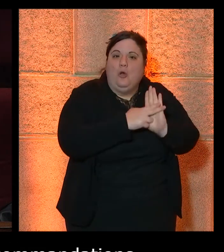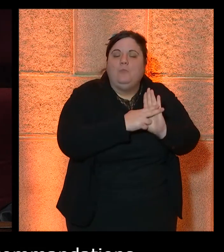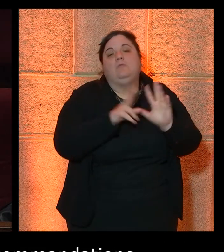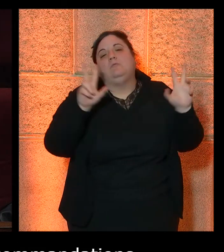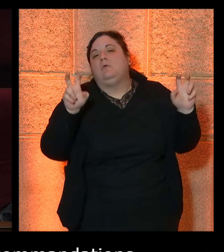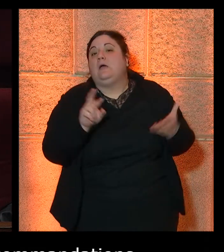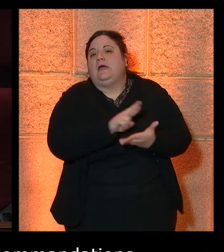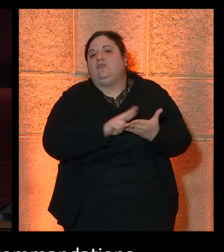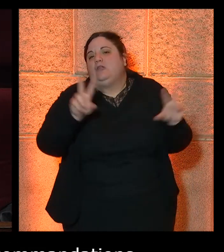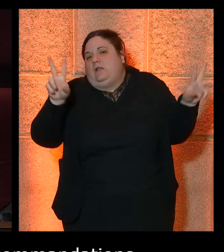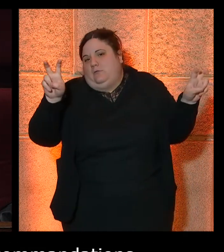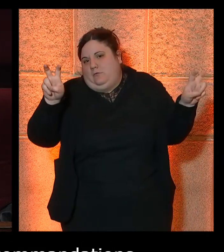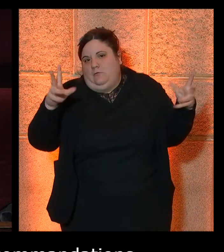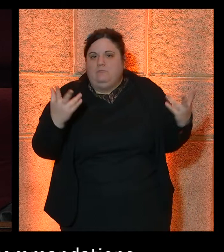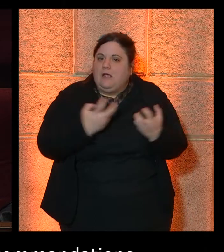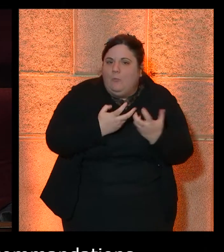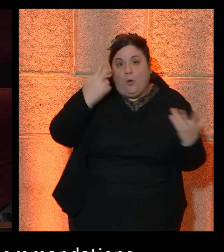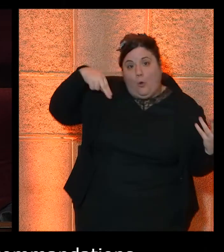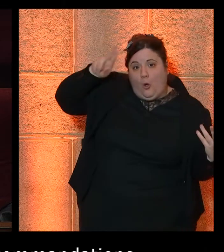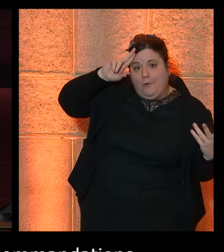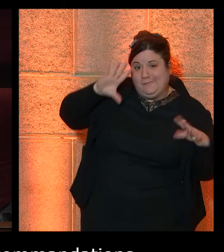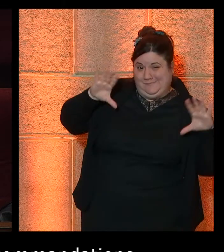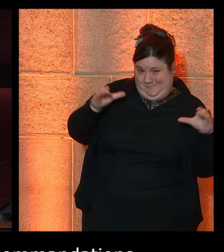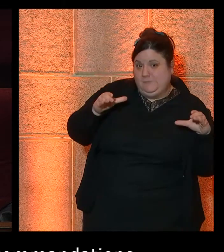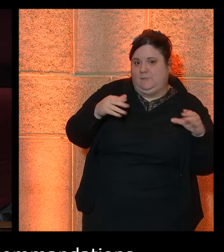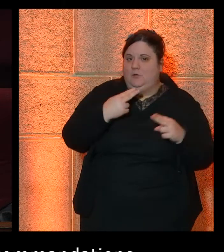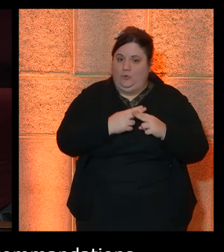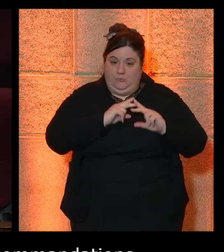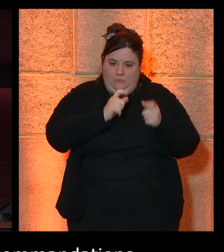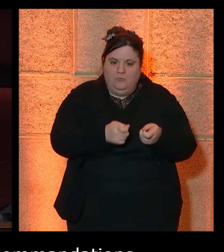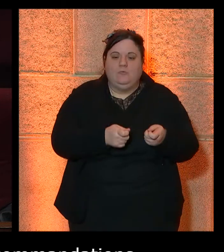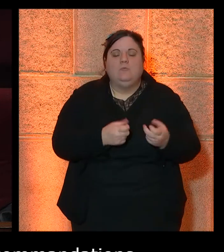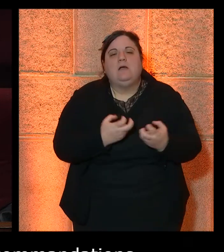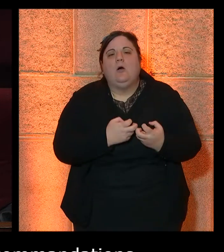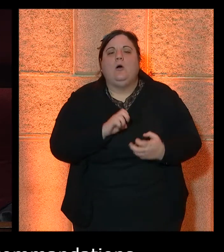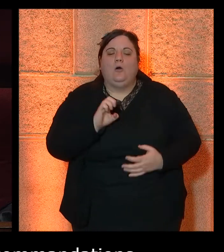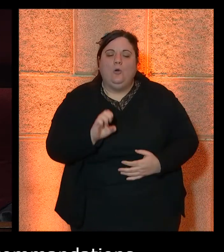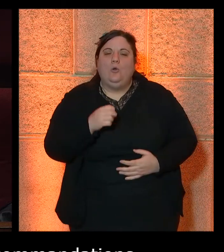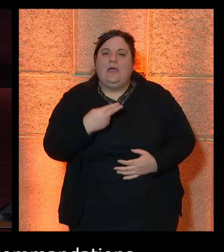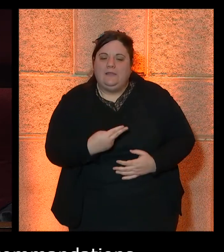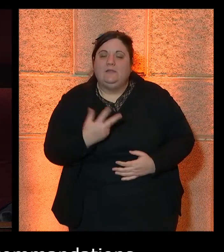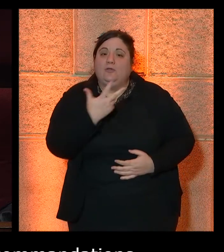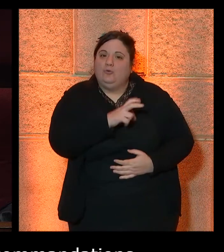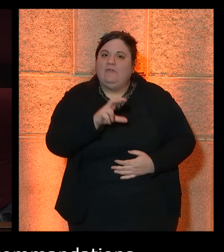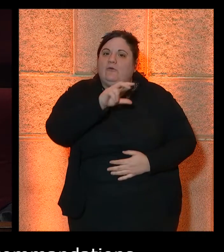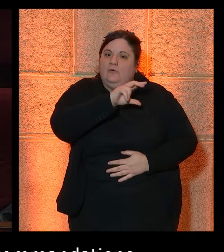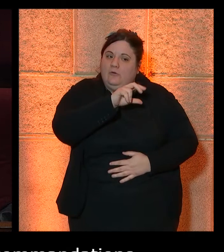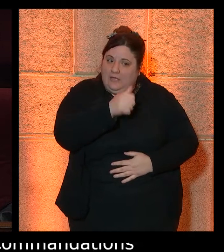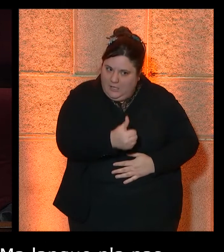qui s'applique pour l'ensemble des pays membres, à savoir EN 300-549. On oubliera aussi vite